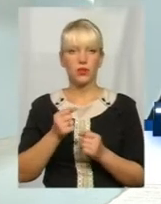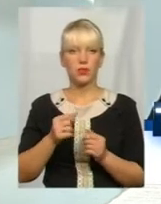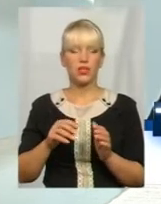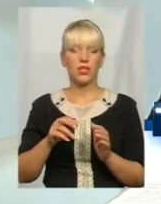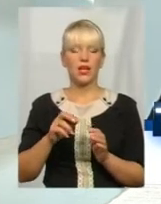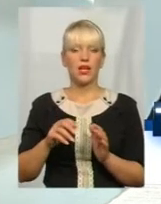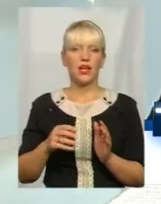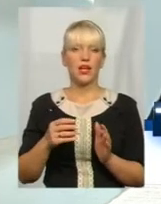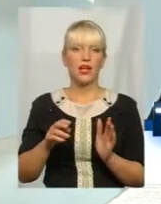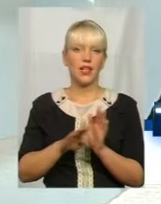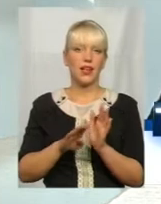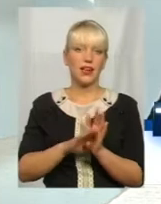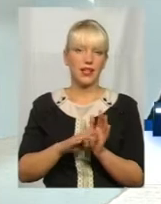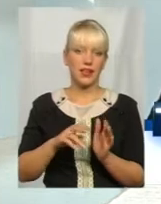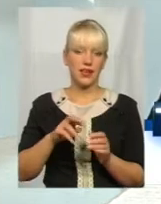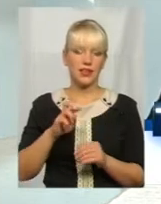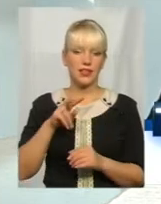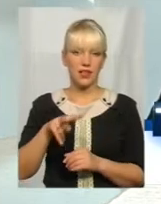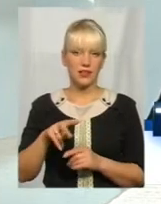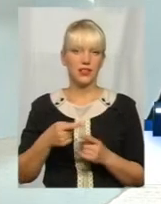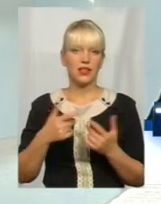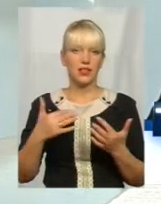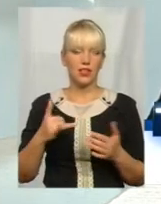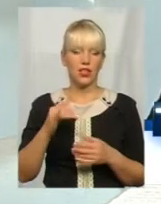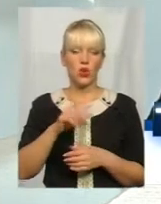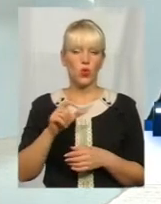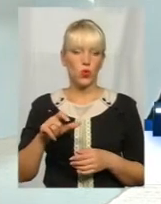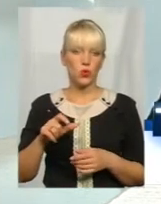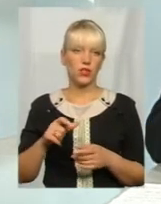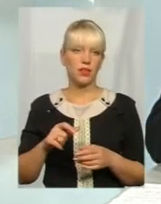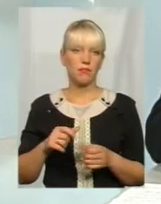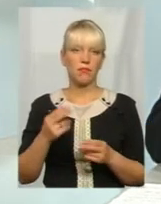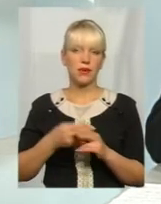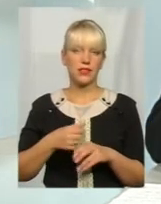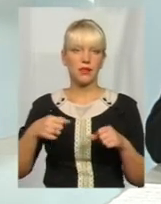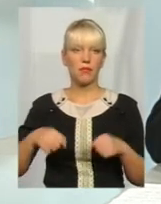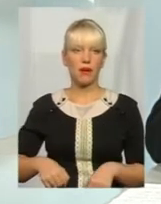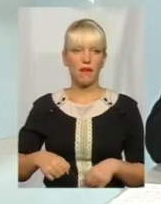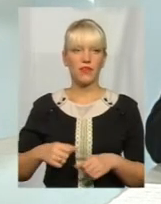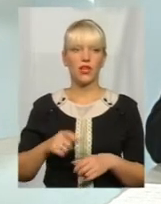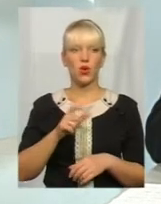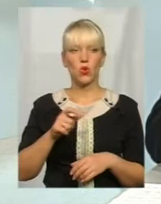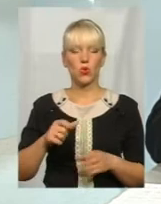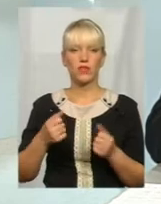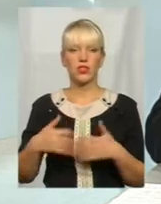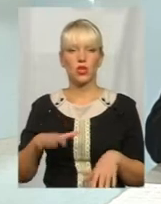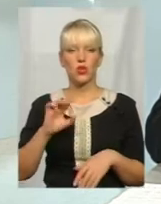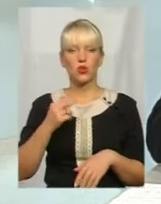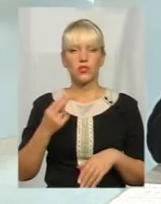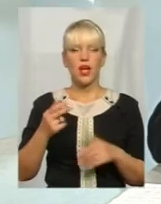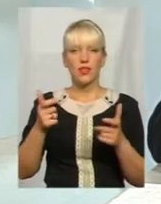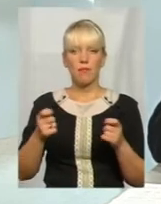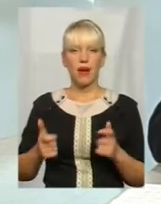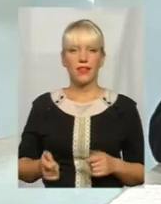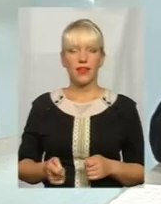лікарняних. Вони втрачають, фактично, вони безправні, вони втрачають соціальний пакет. Мене